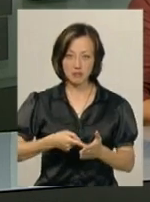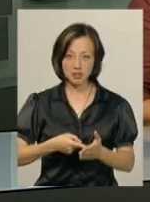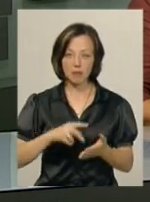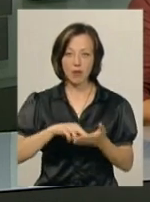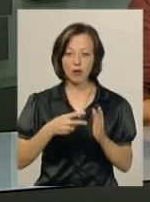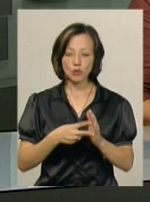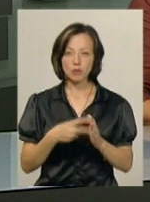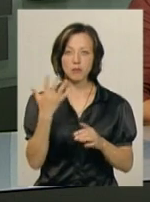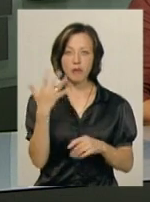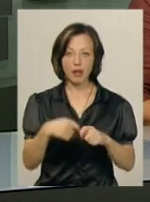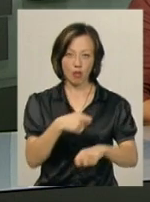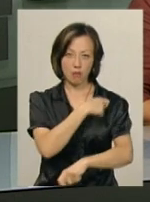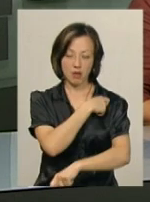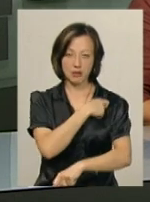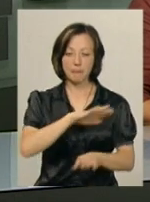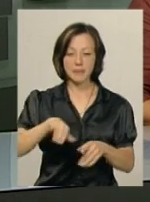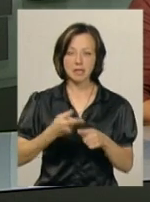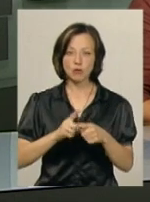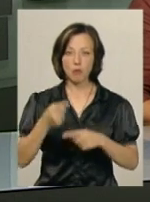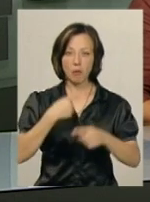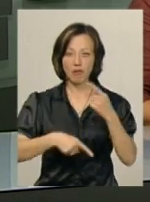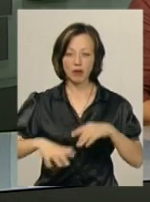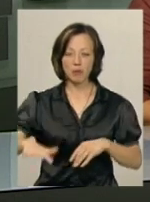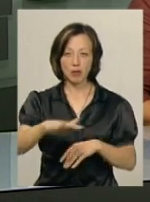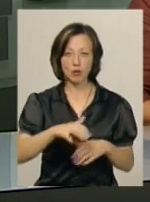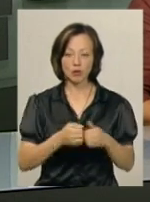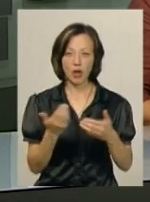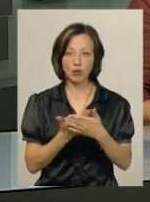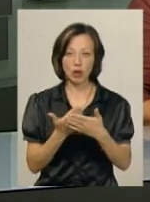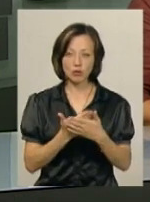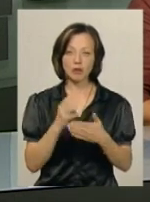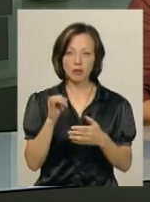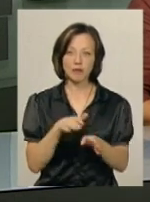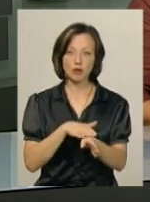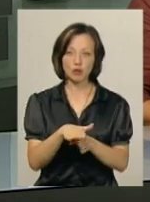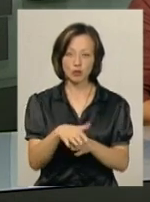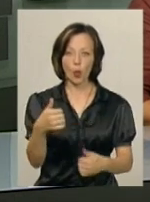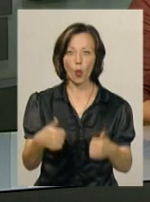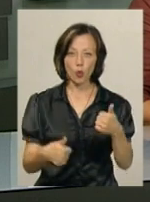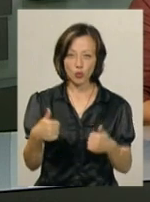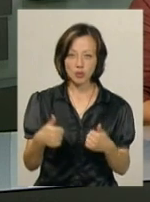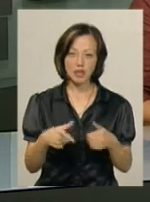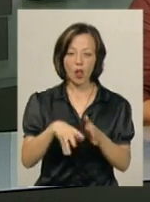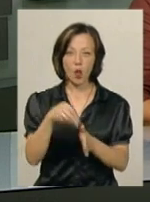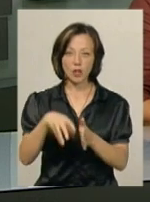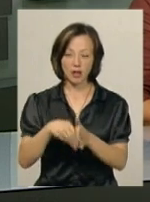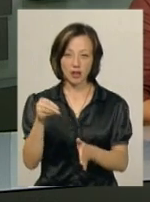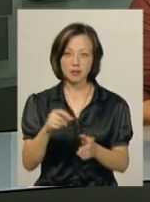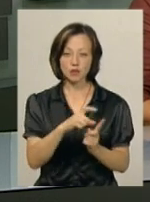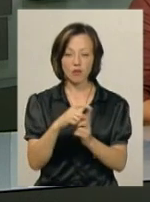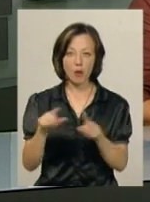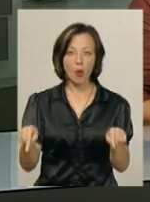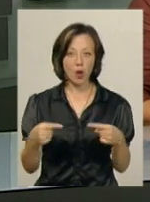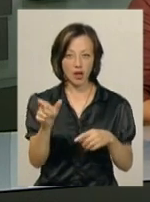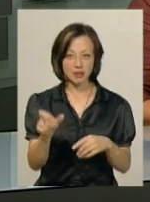Планують подолати 5 кілометрів. Після цього повернуться на майданчик до кінотеатру, де відбудуться конкурси та лотереї. За словами